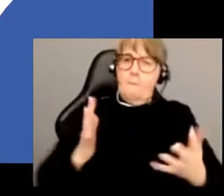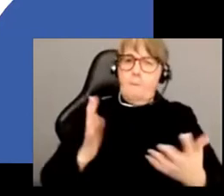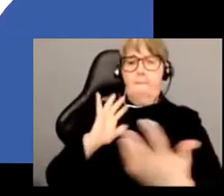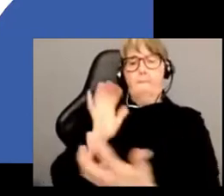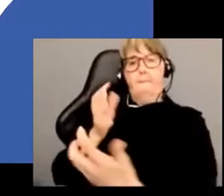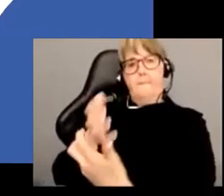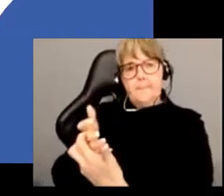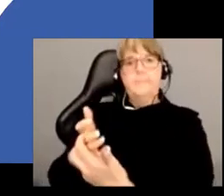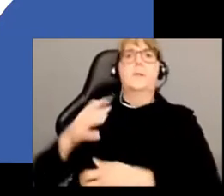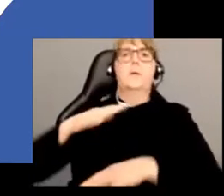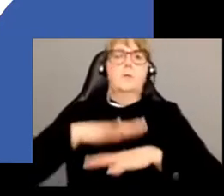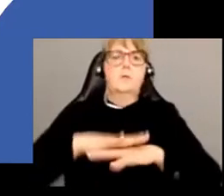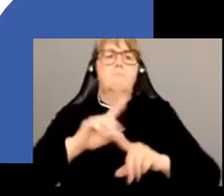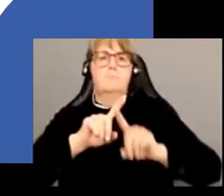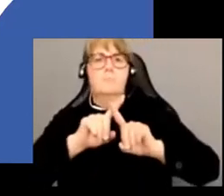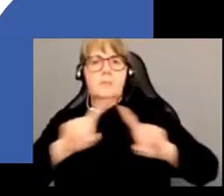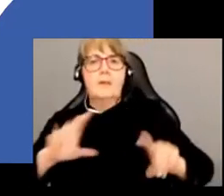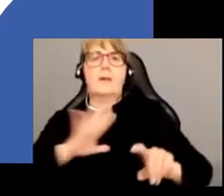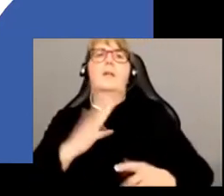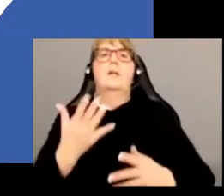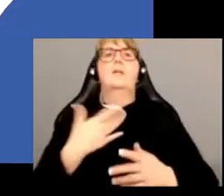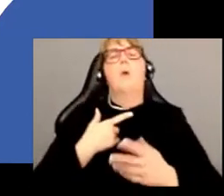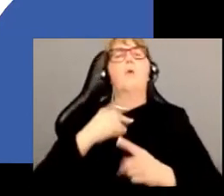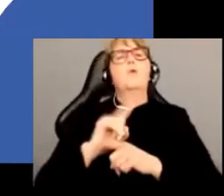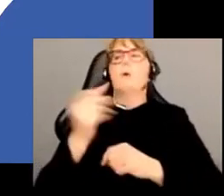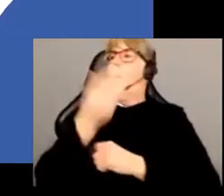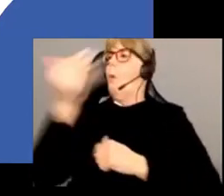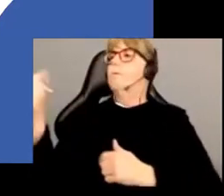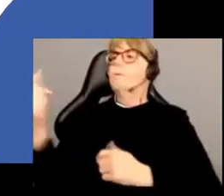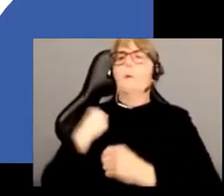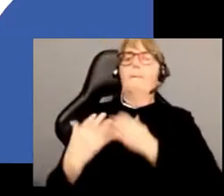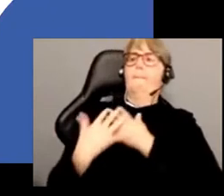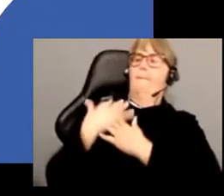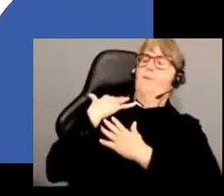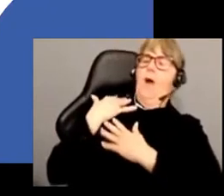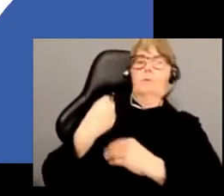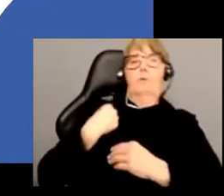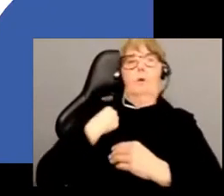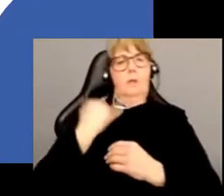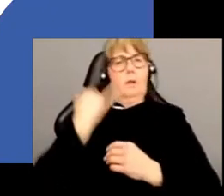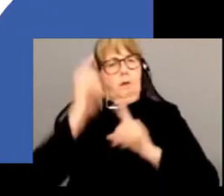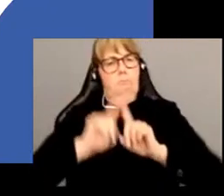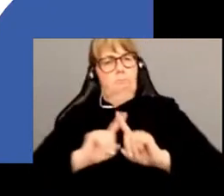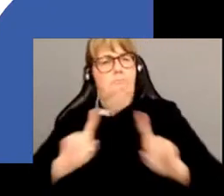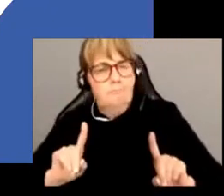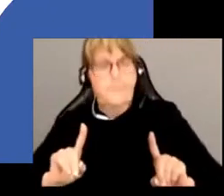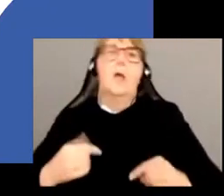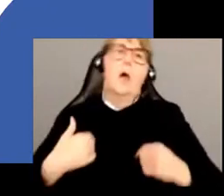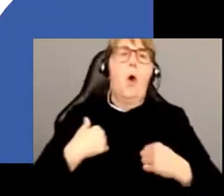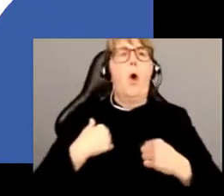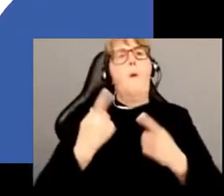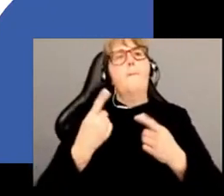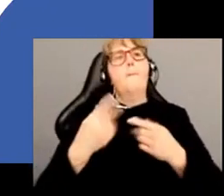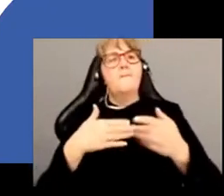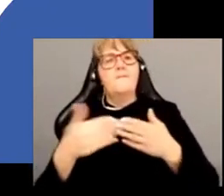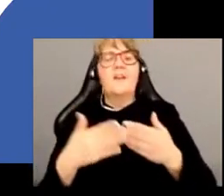tropismes, pour ne pas dire des biais qui le frappent constamment. puis voilà, c'est une façon pour moi de renouver un